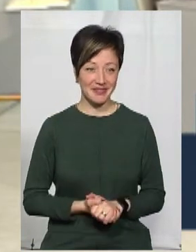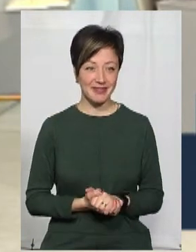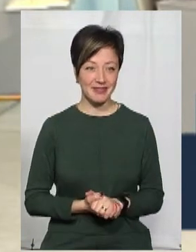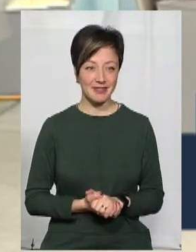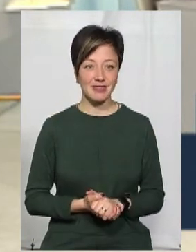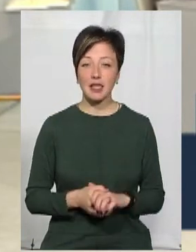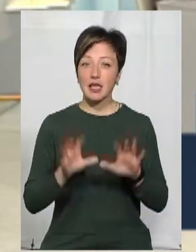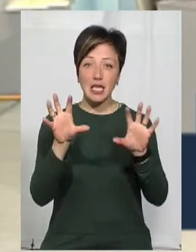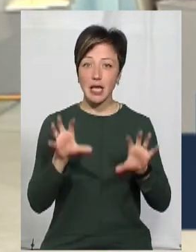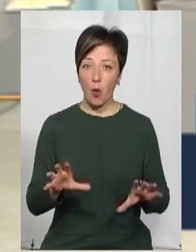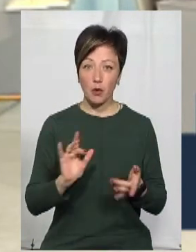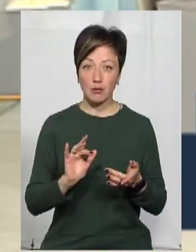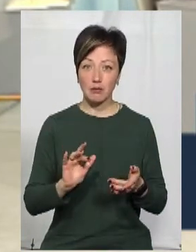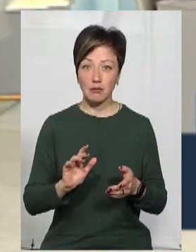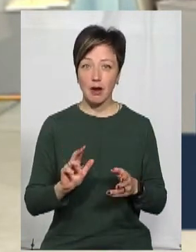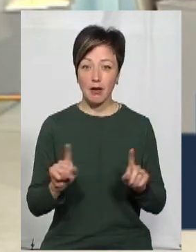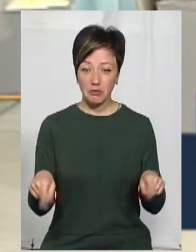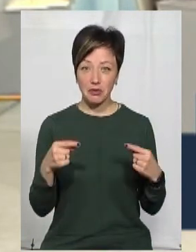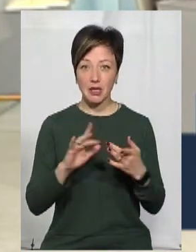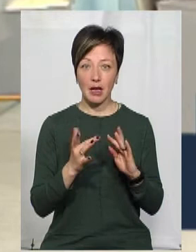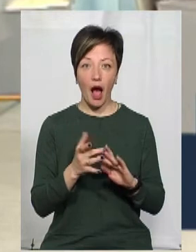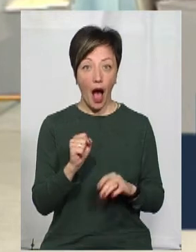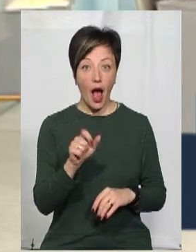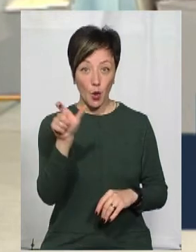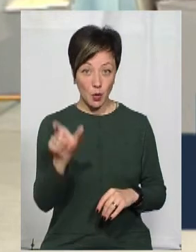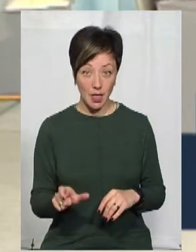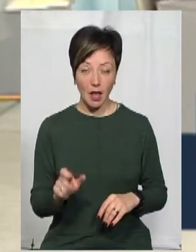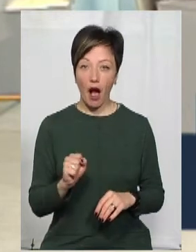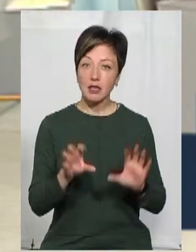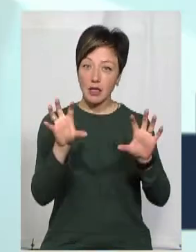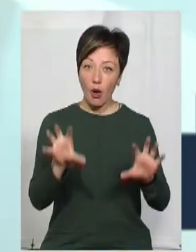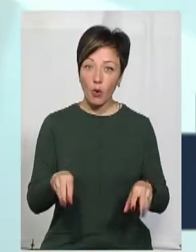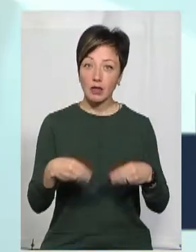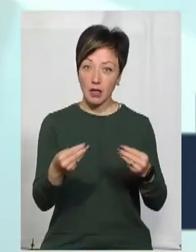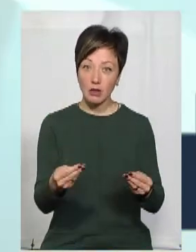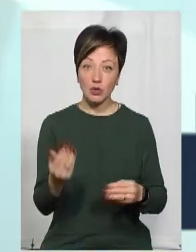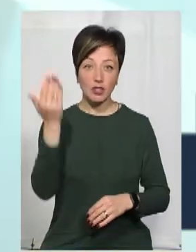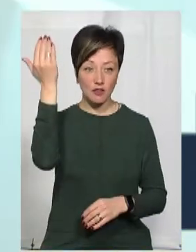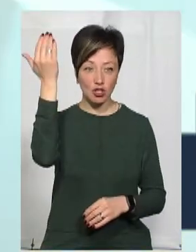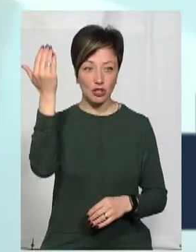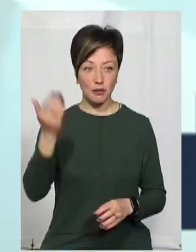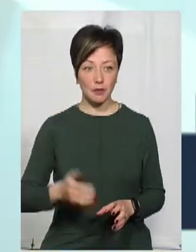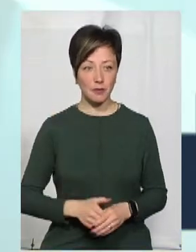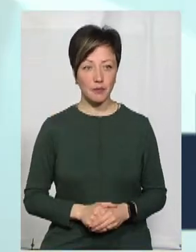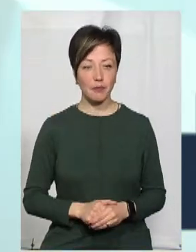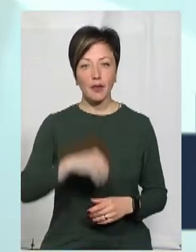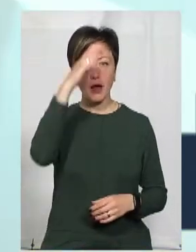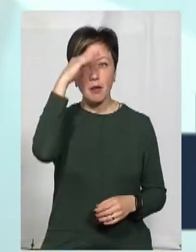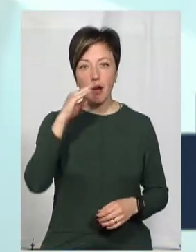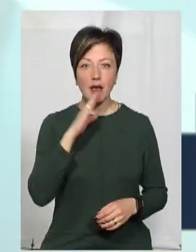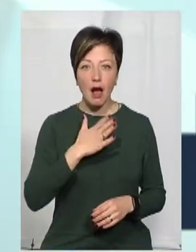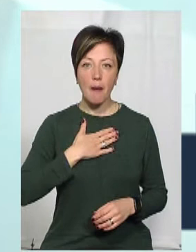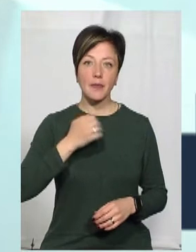Незакон построював інтернет. Людина построювала інтернет. А закон давно, воно, звичайно, батьками,